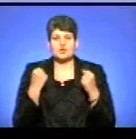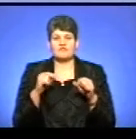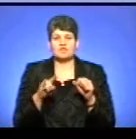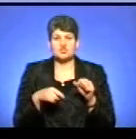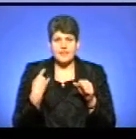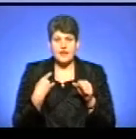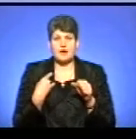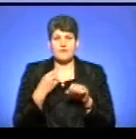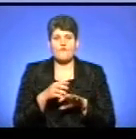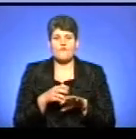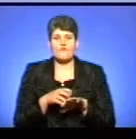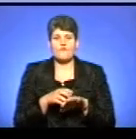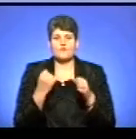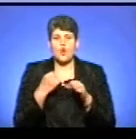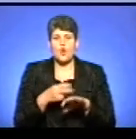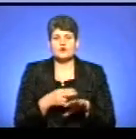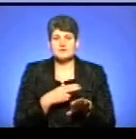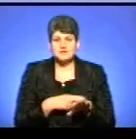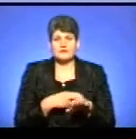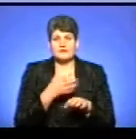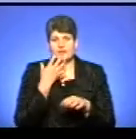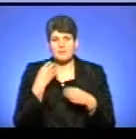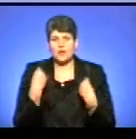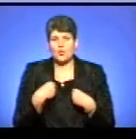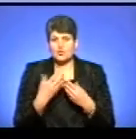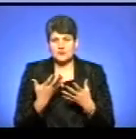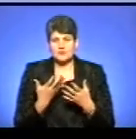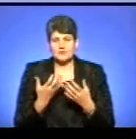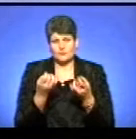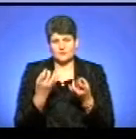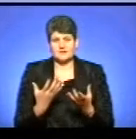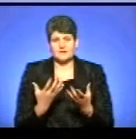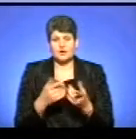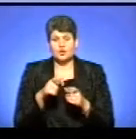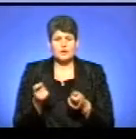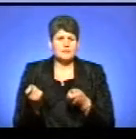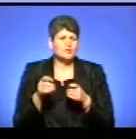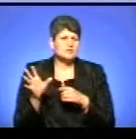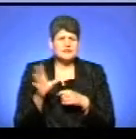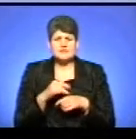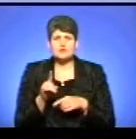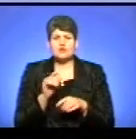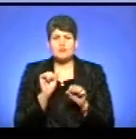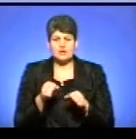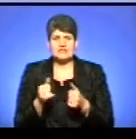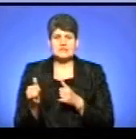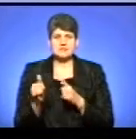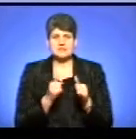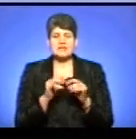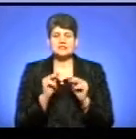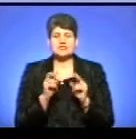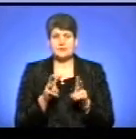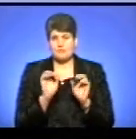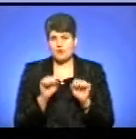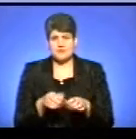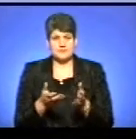в звичайних куртках спортивних теплих. Взимку. Люди приносили все, що могли і забезпечували всім, чим могли.